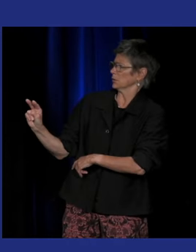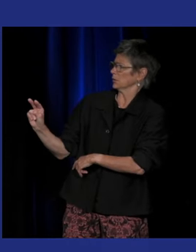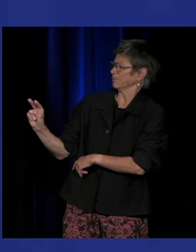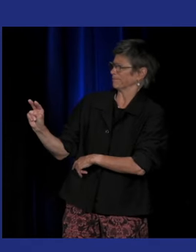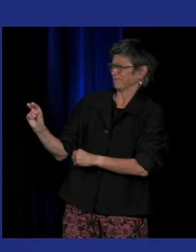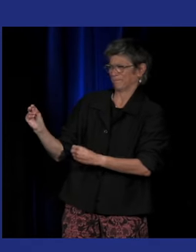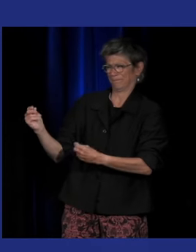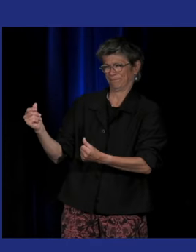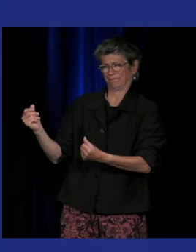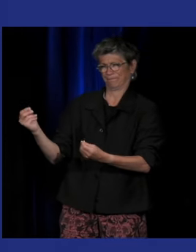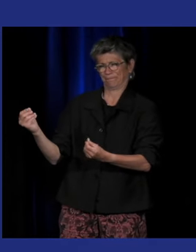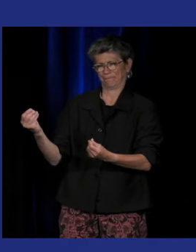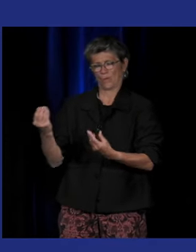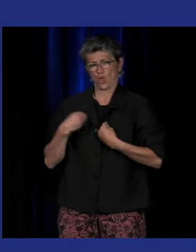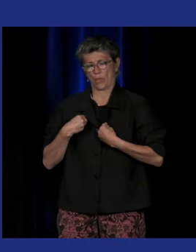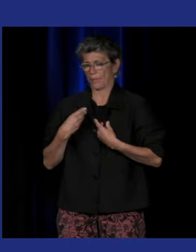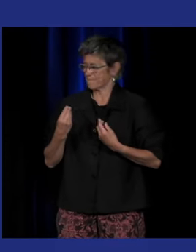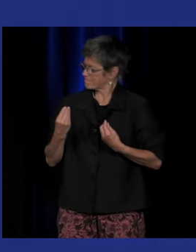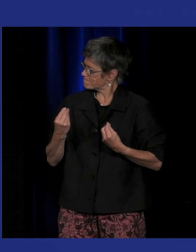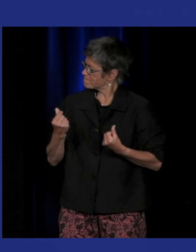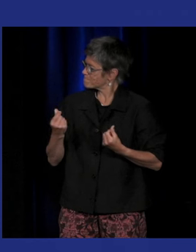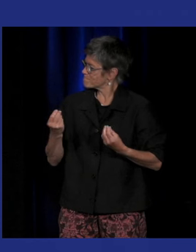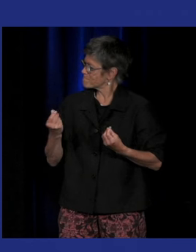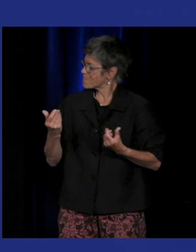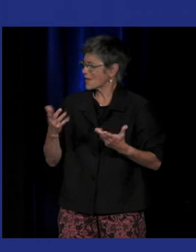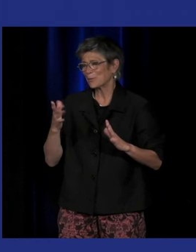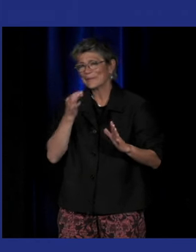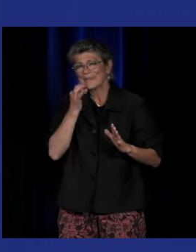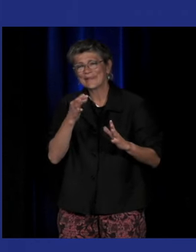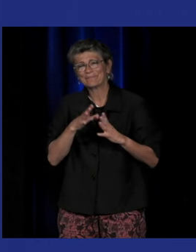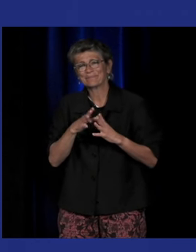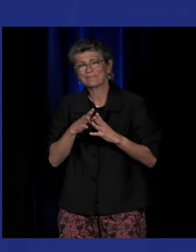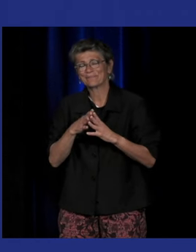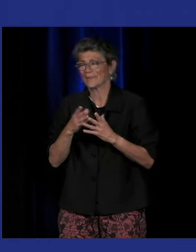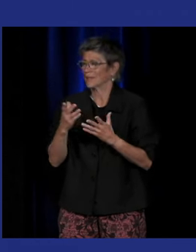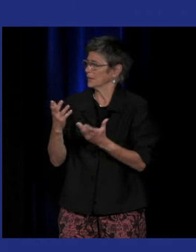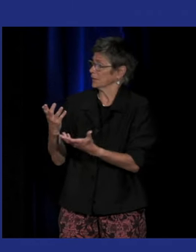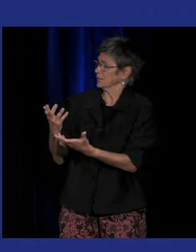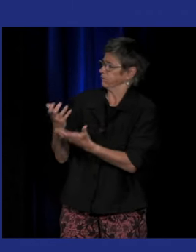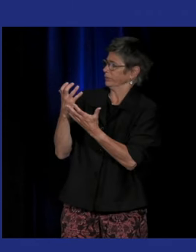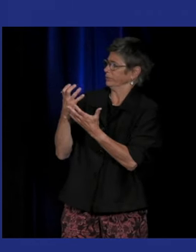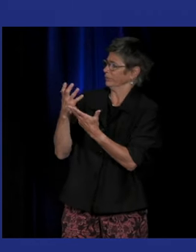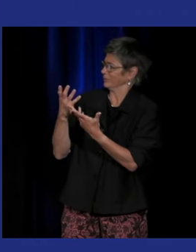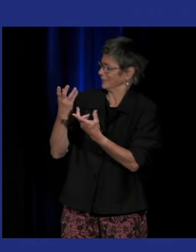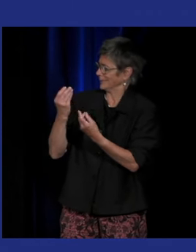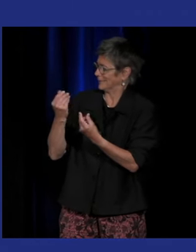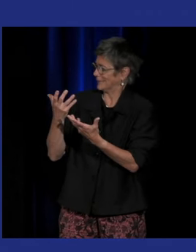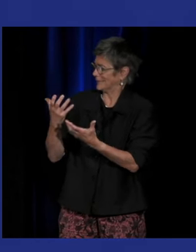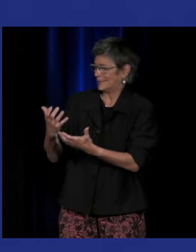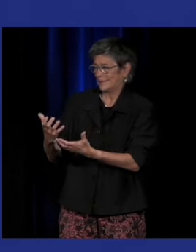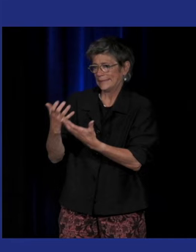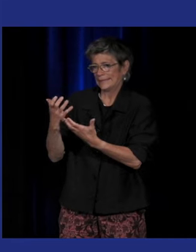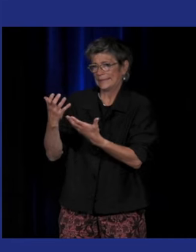remet disons comme dire ça le confronte à cette génération ça